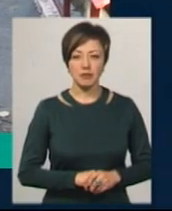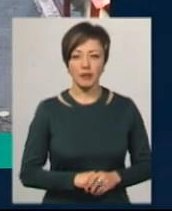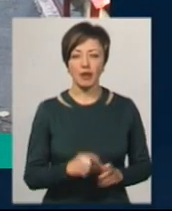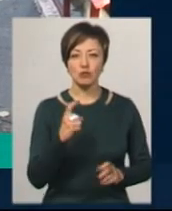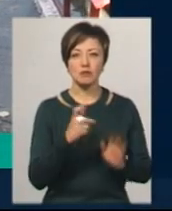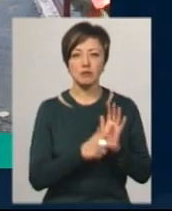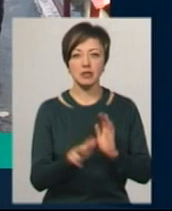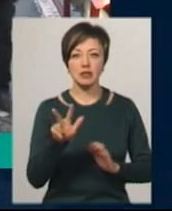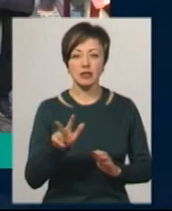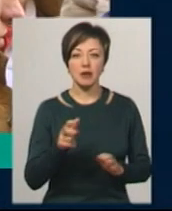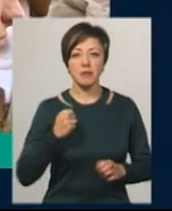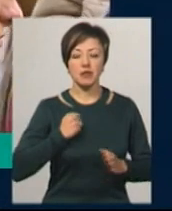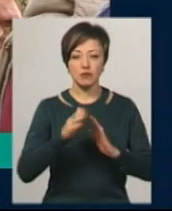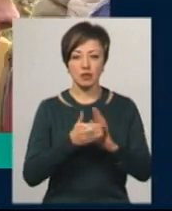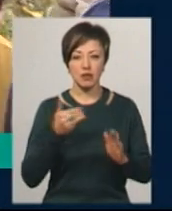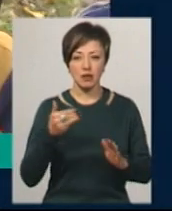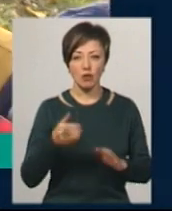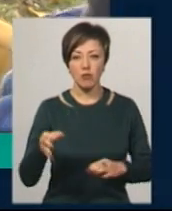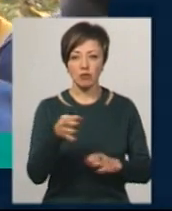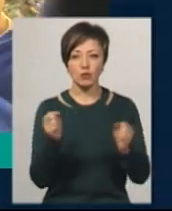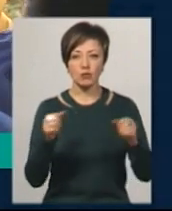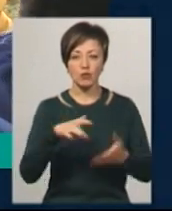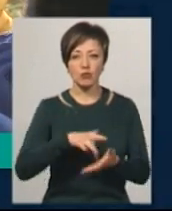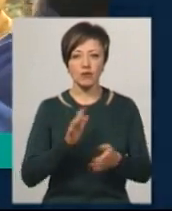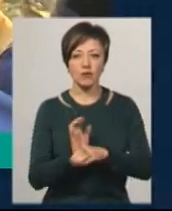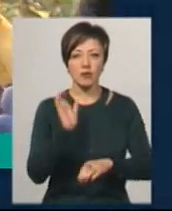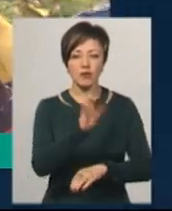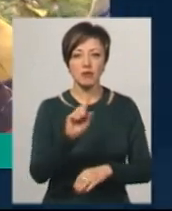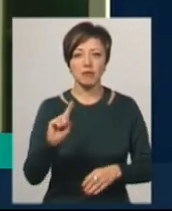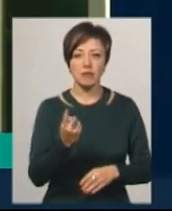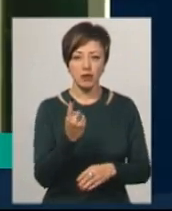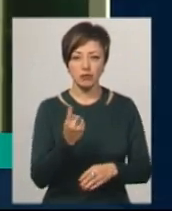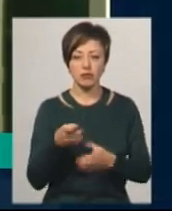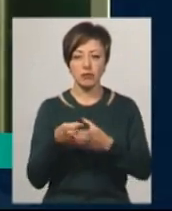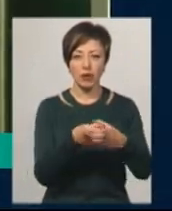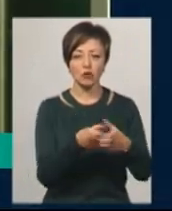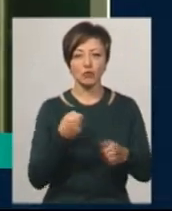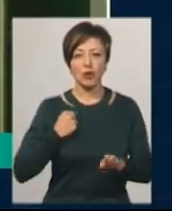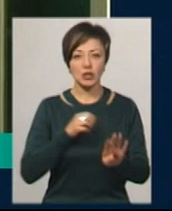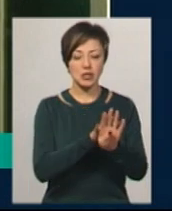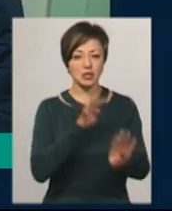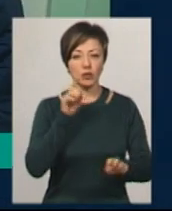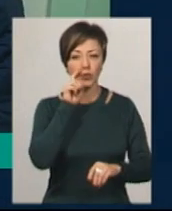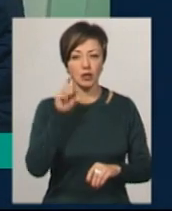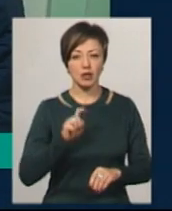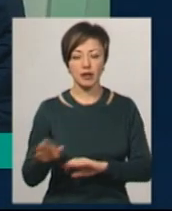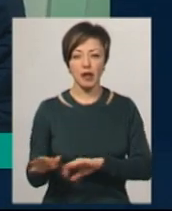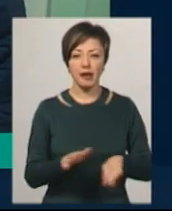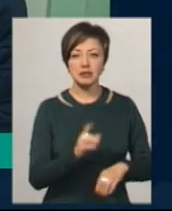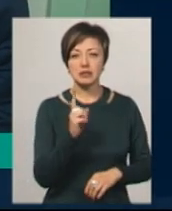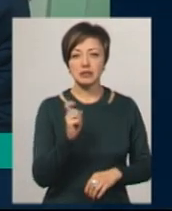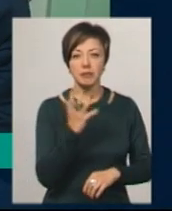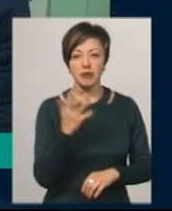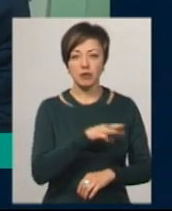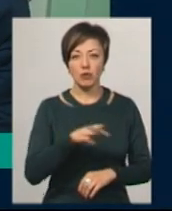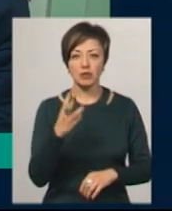183 призовника з обласного збірного пункту відправляють у першу відправку до Збройних сил України. За 5 мільйонів